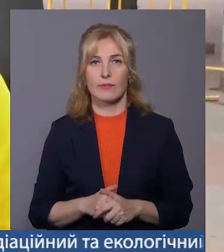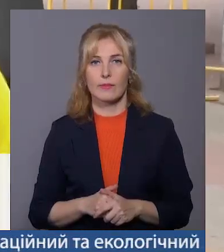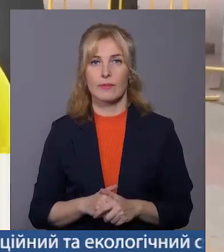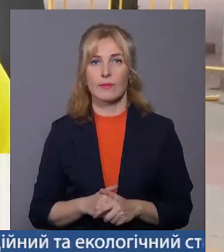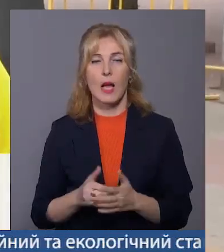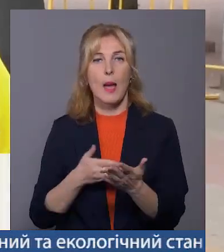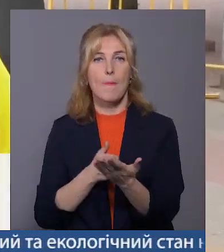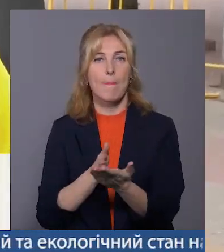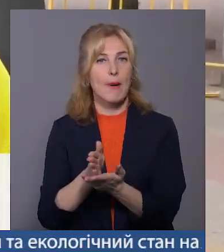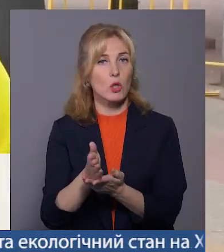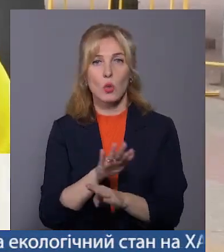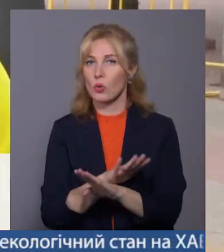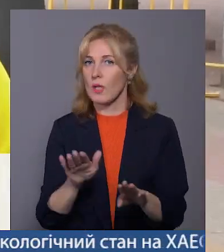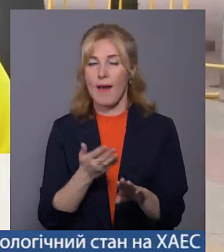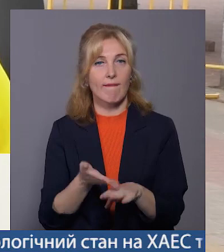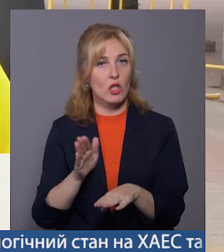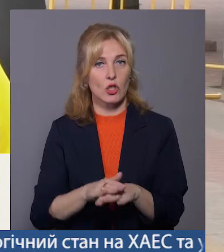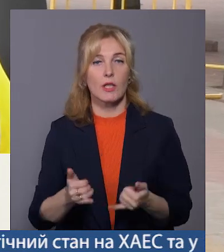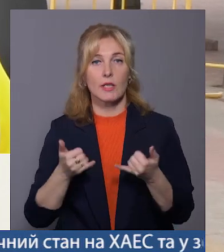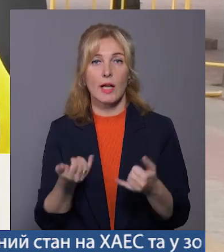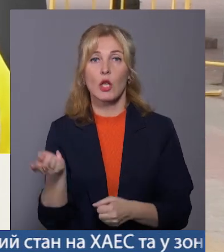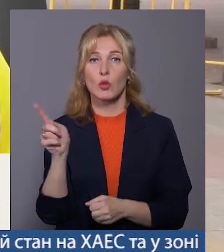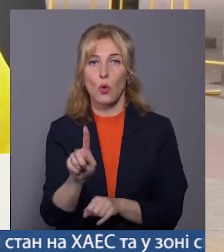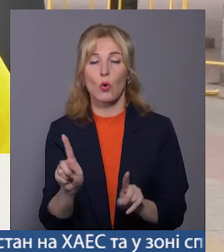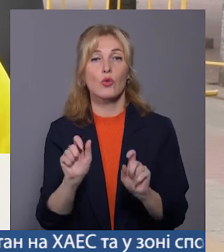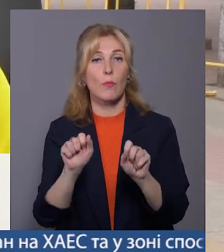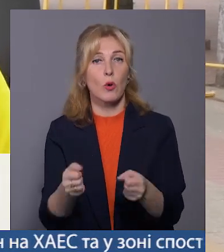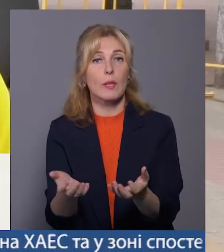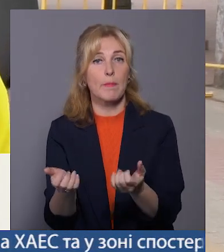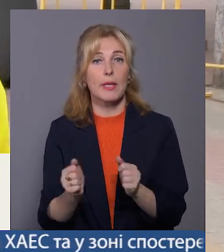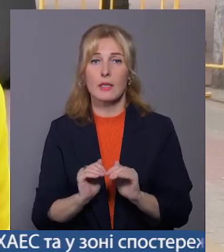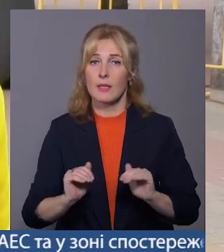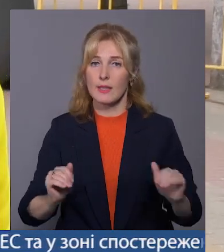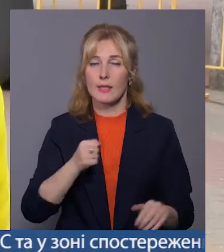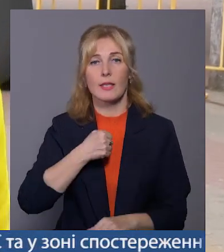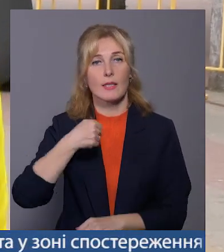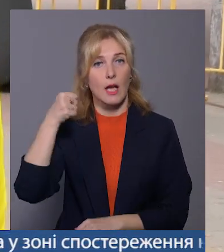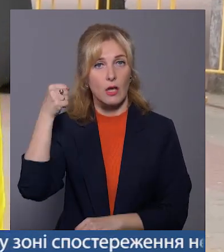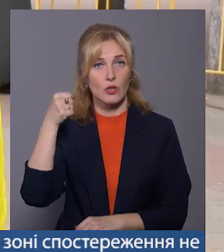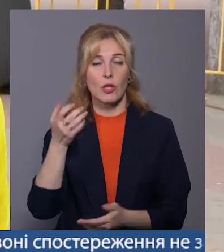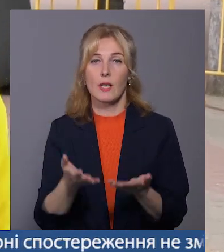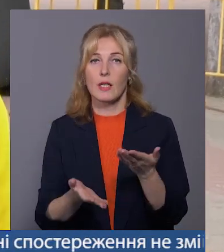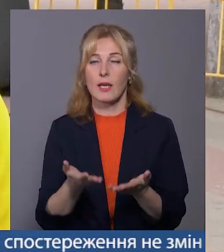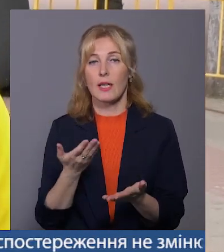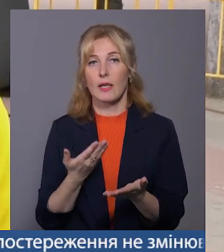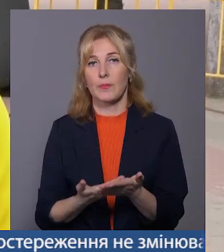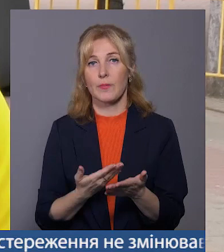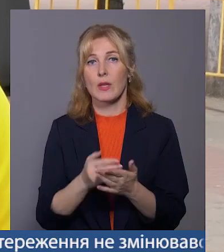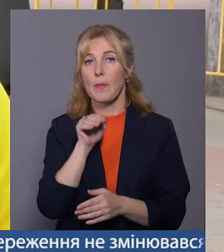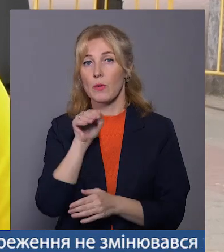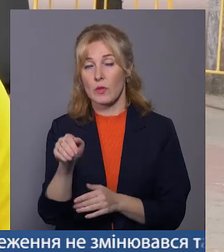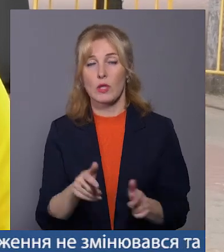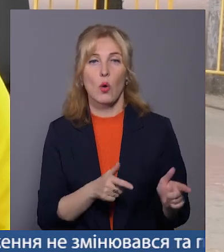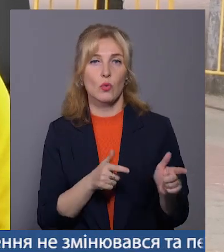«Маршрут не важкий для того, щоб могли прийняти і маленькі діти, старші, які, скажімо, професійно